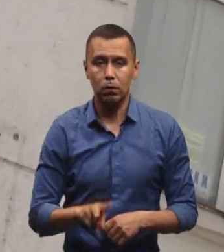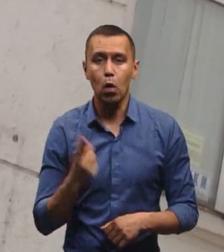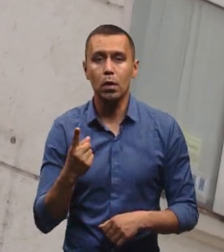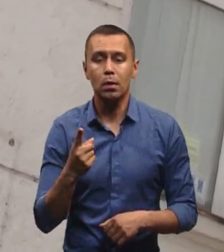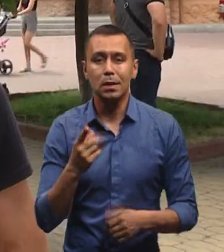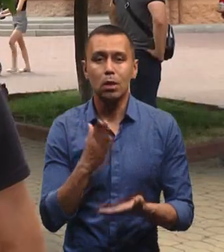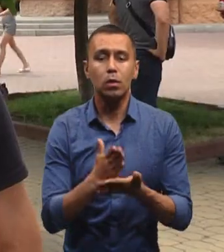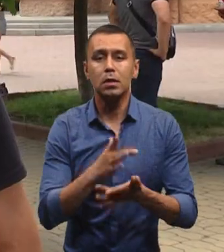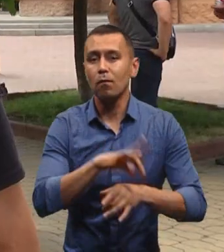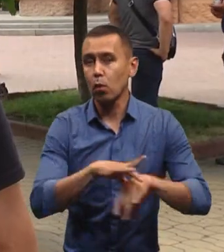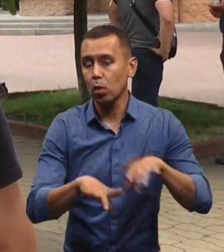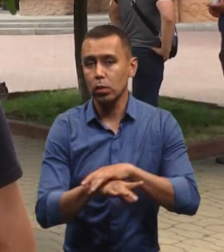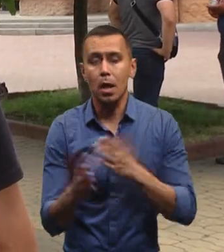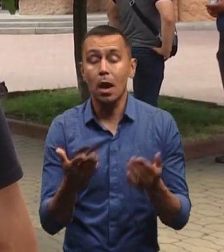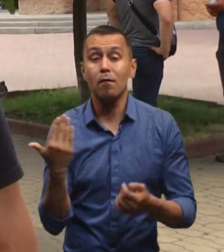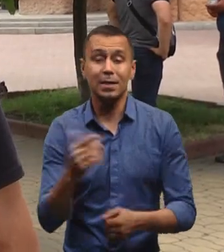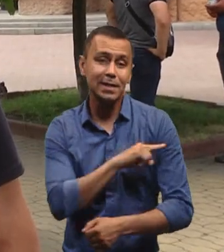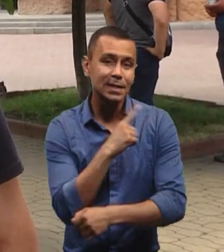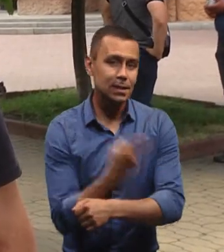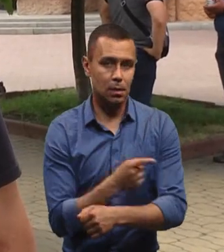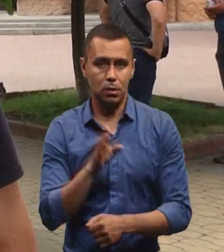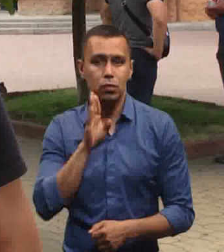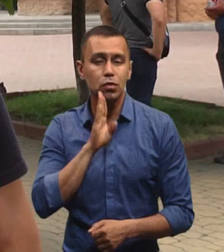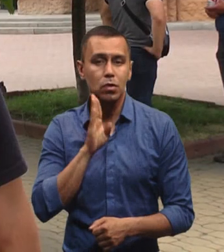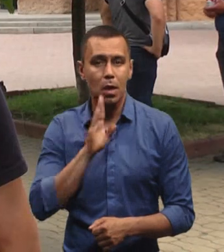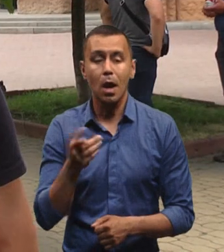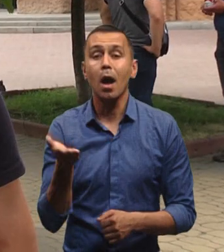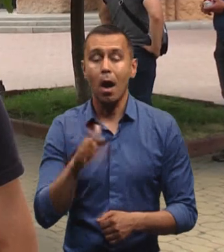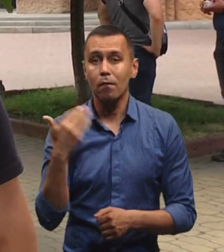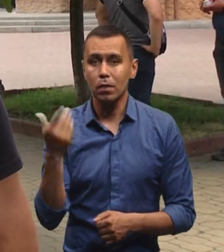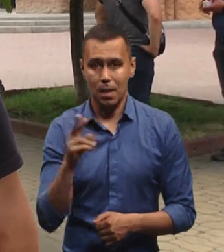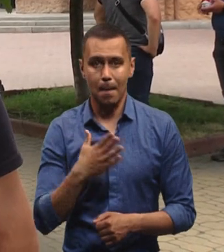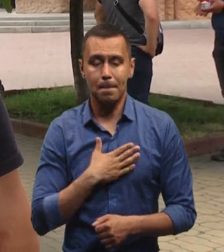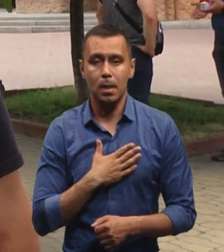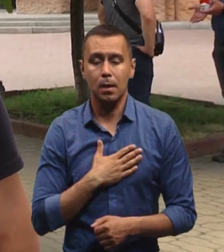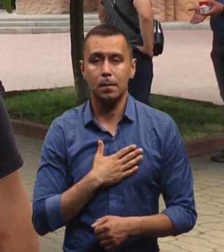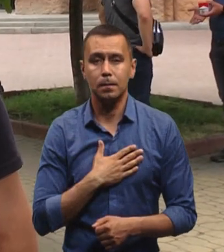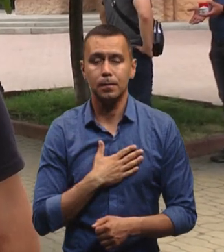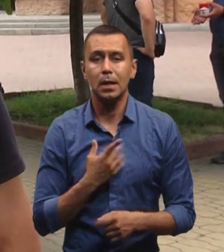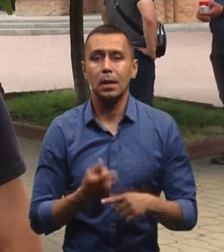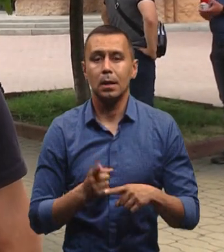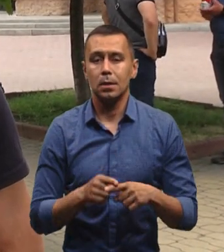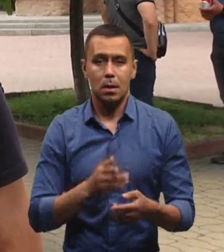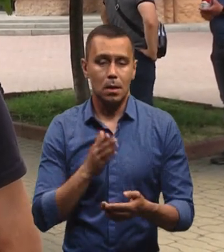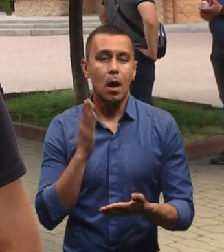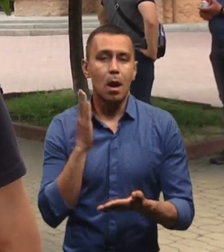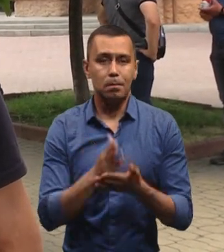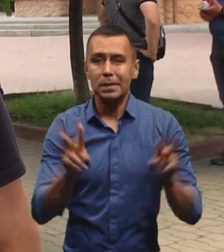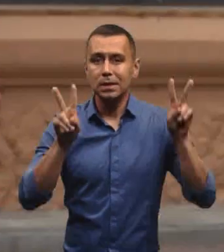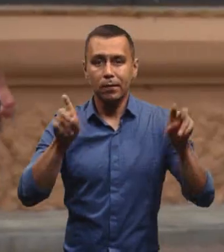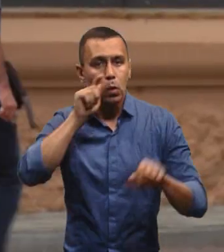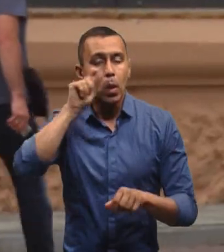один в полоні, яка в нас сильна жінка. І хай вона для мене, це прямо як символ